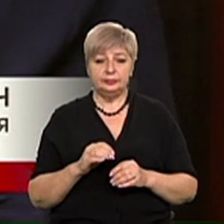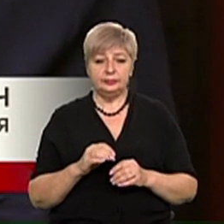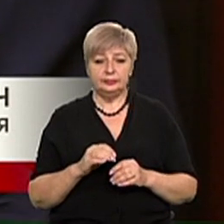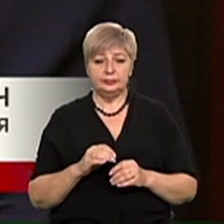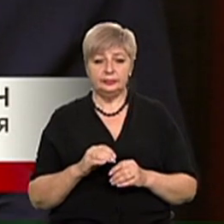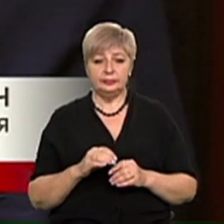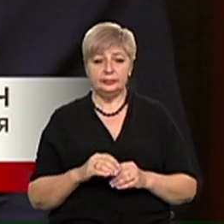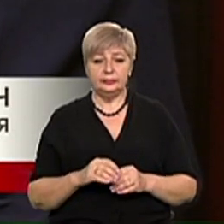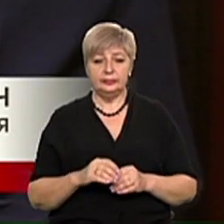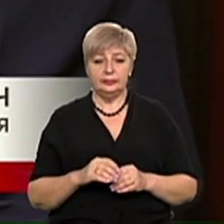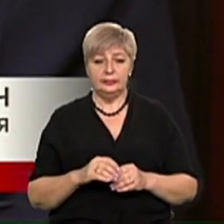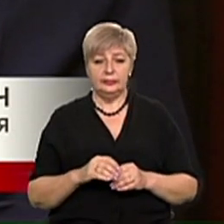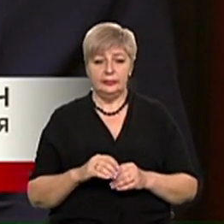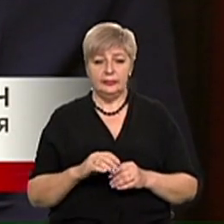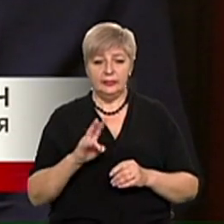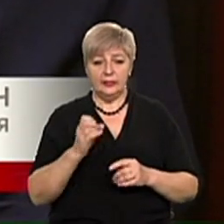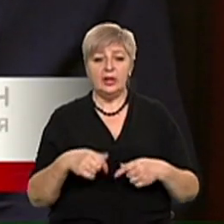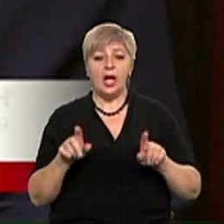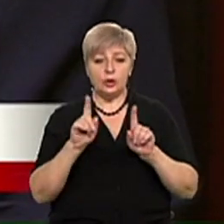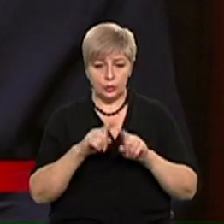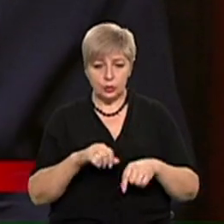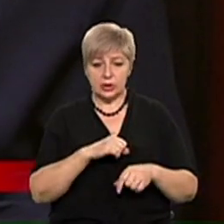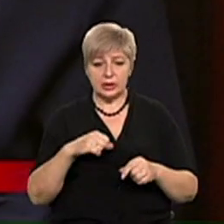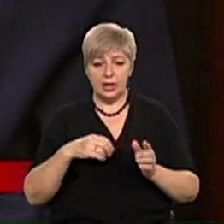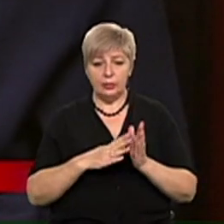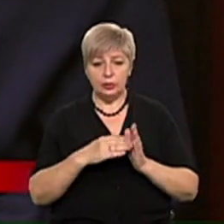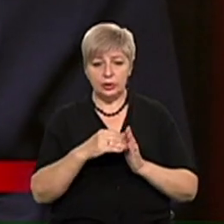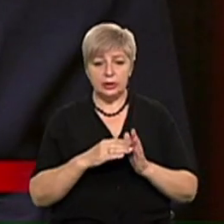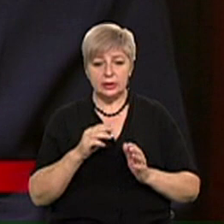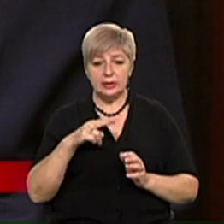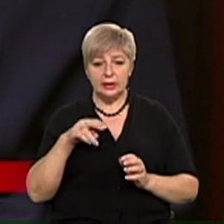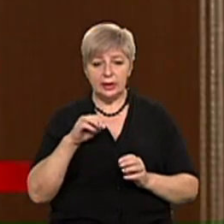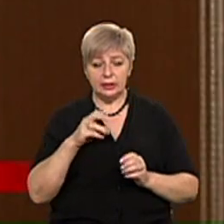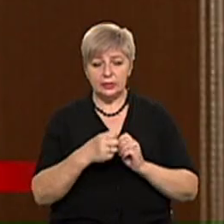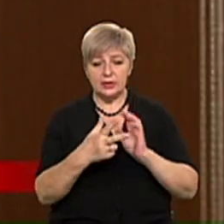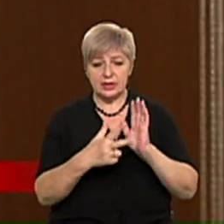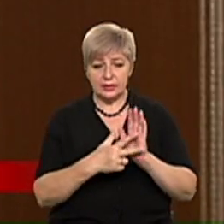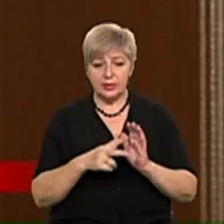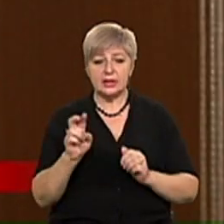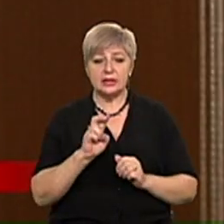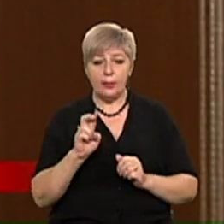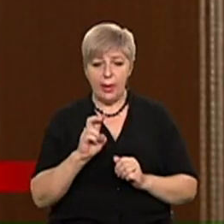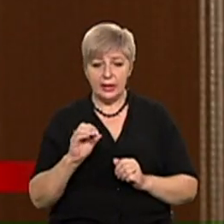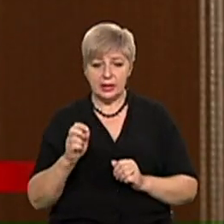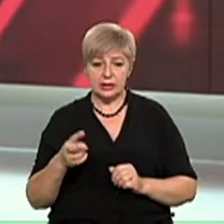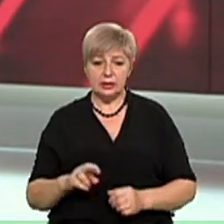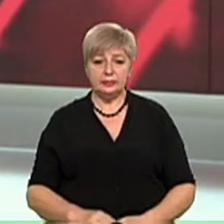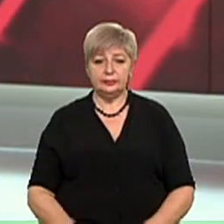на ту ж саму дату 18 березня.